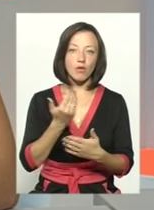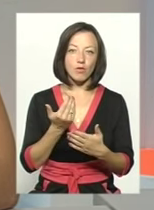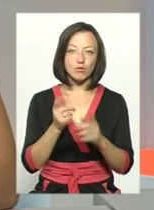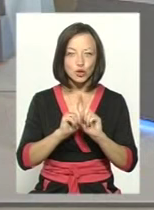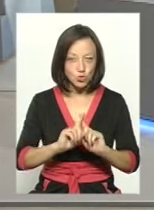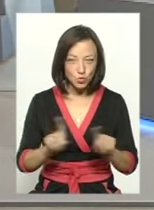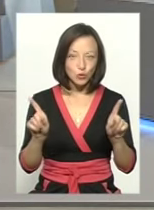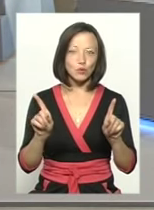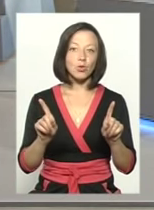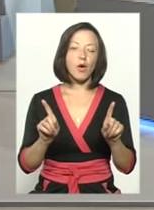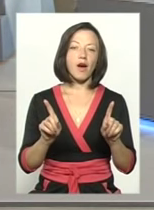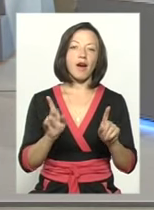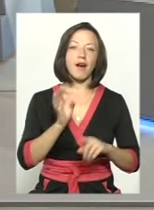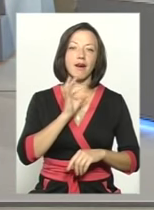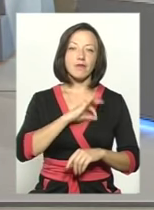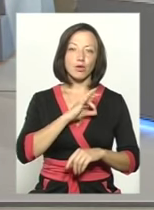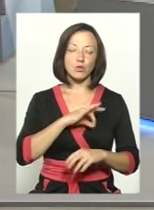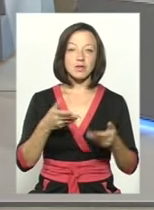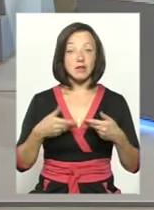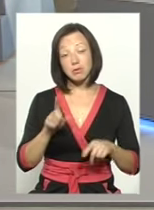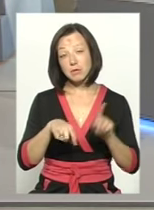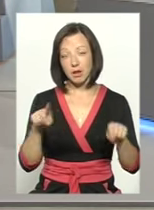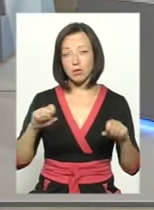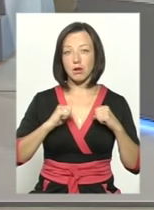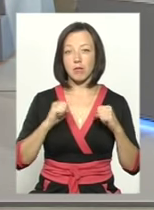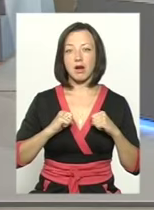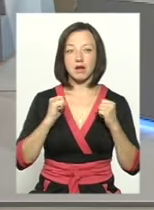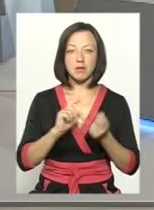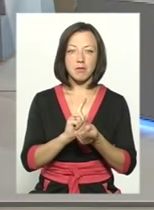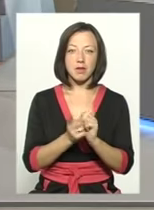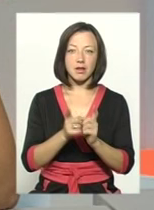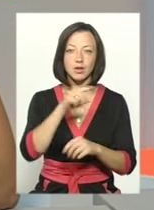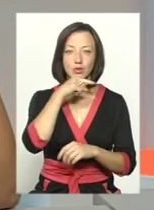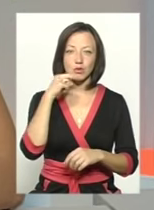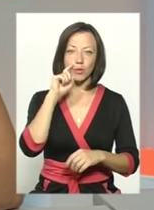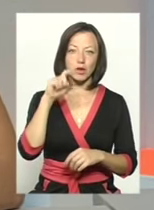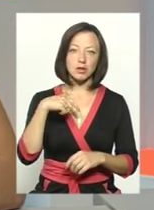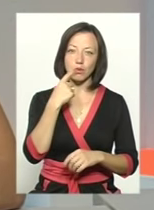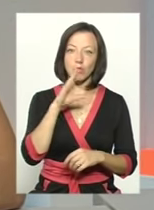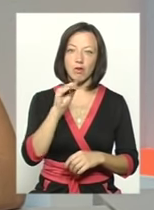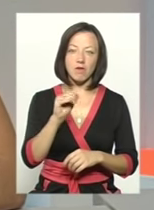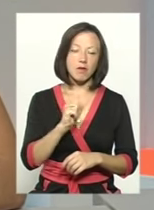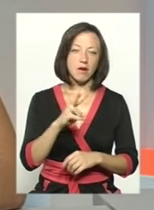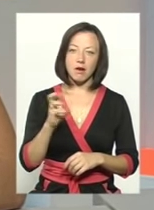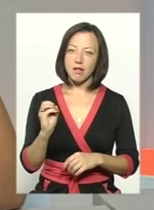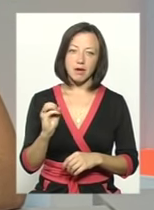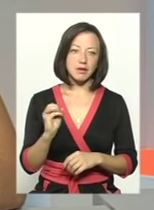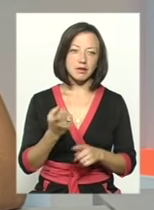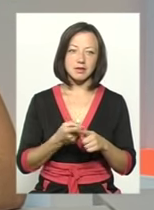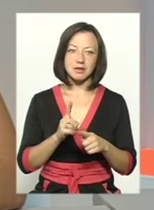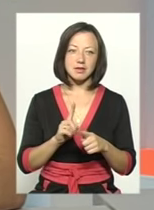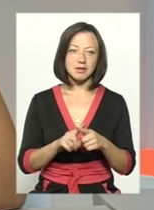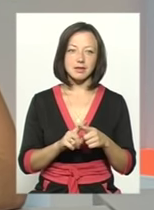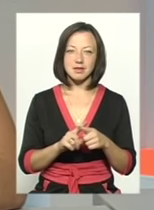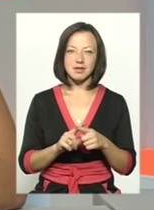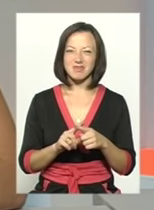штучку, яка використовується нами. Хоча дехто намагається перевести це на російську чи українську мову, але від себе додам,